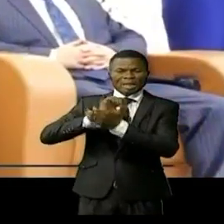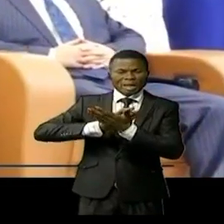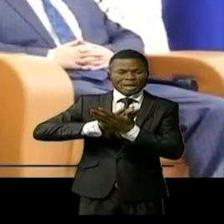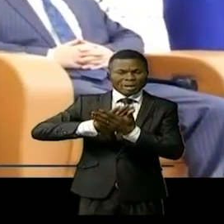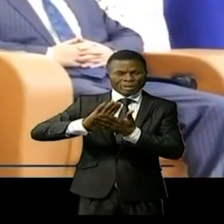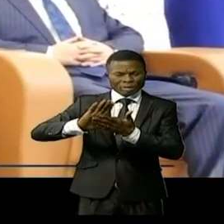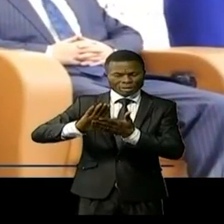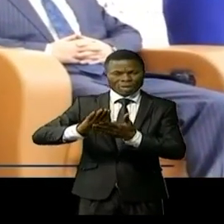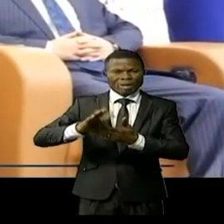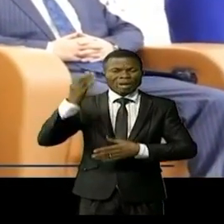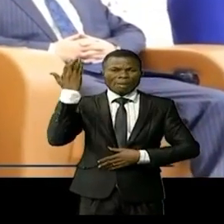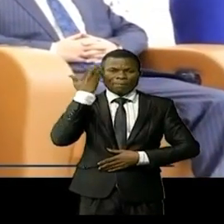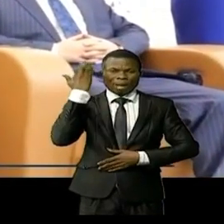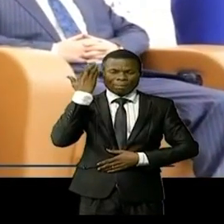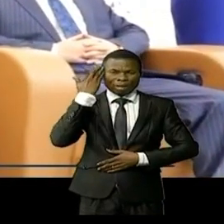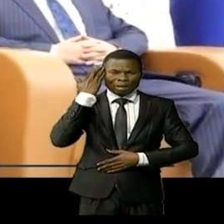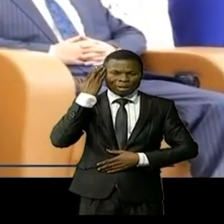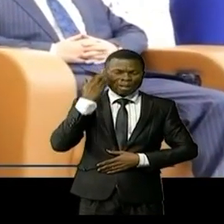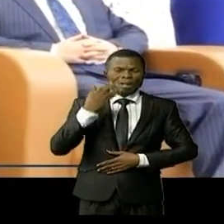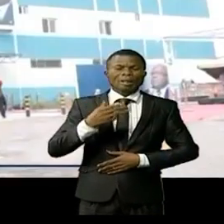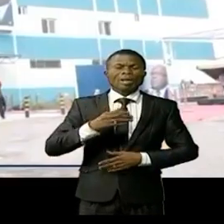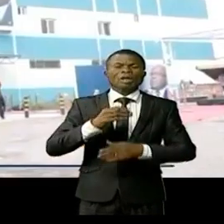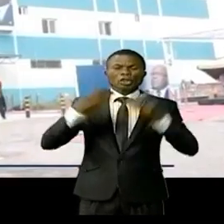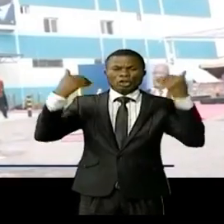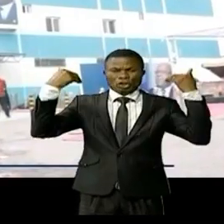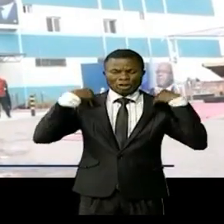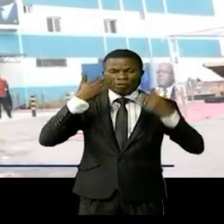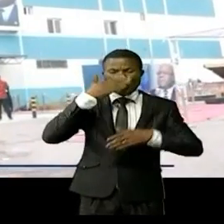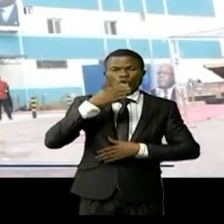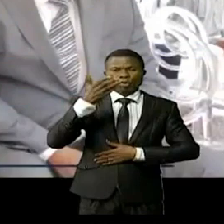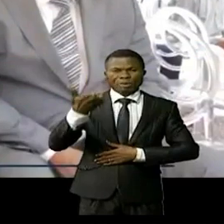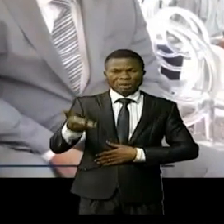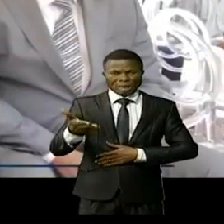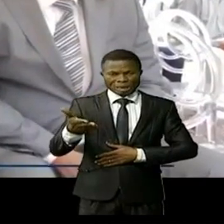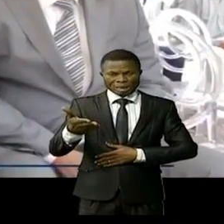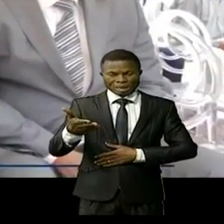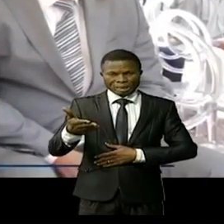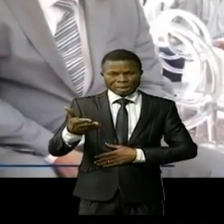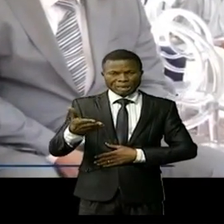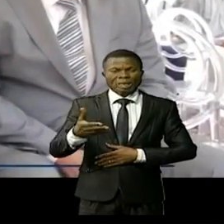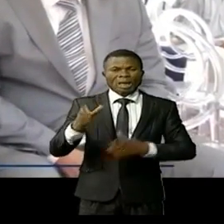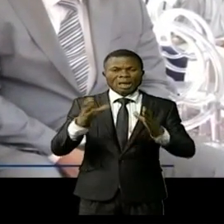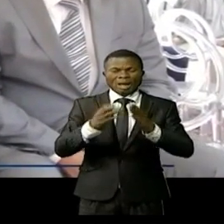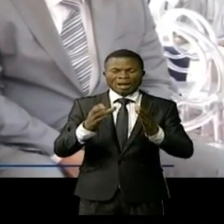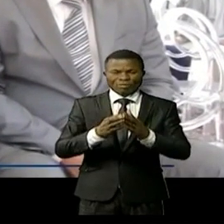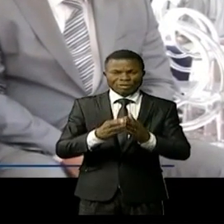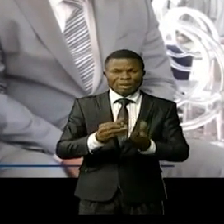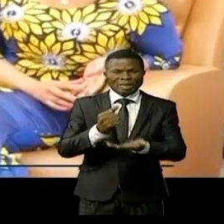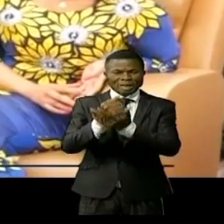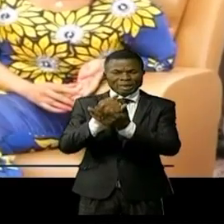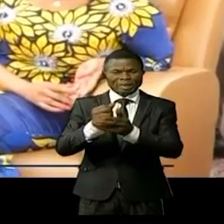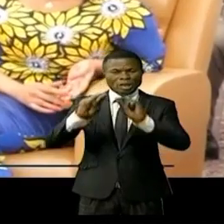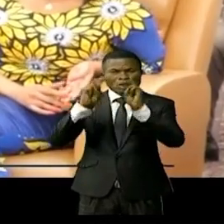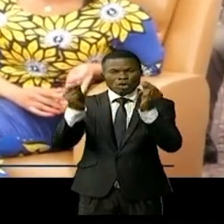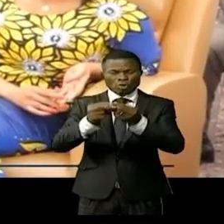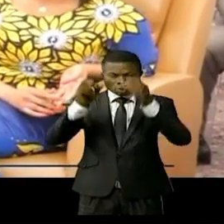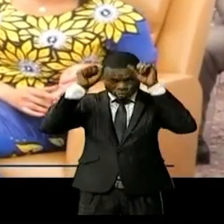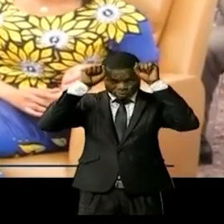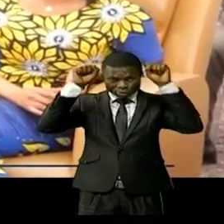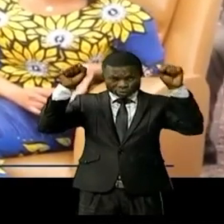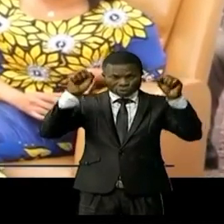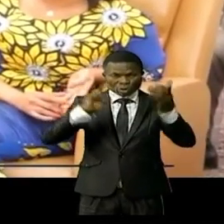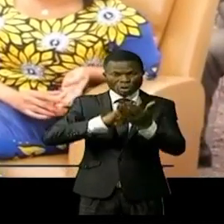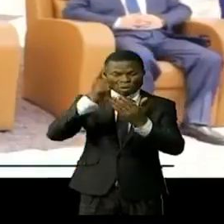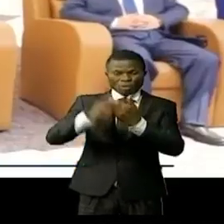et monsieur Leong Dang promoteur de cet édifice et cela avec la facilité de la cellule présidentielle au